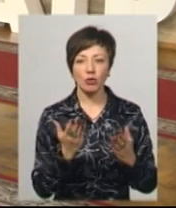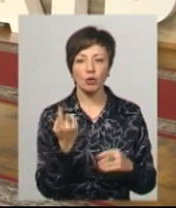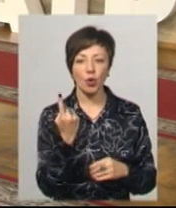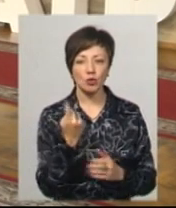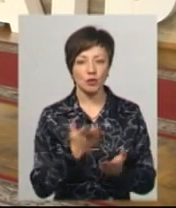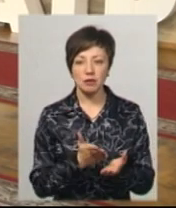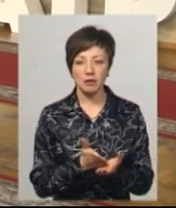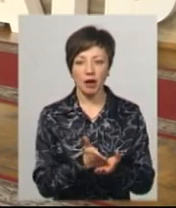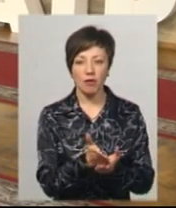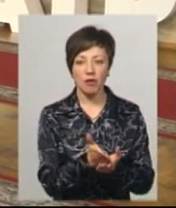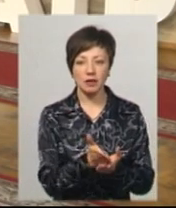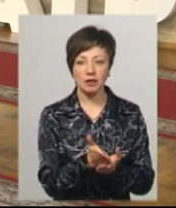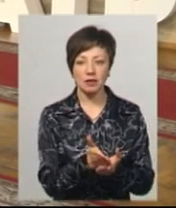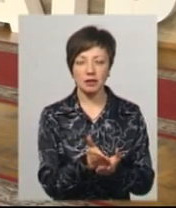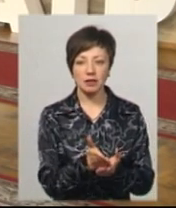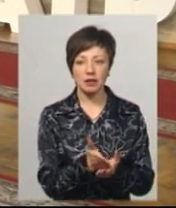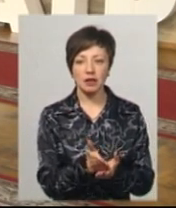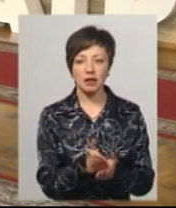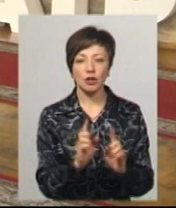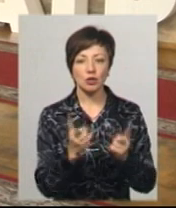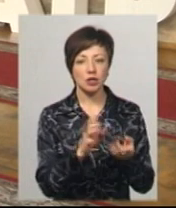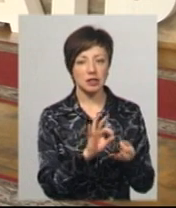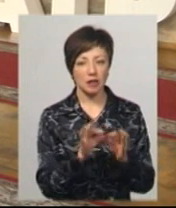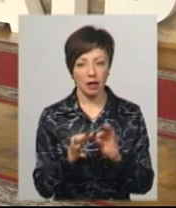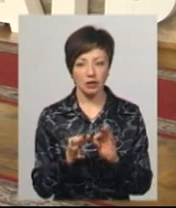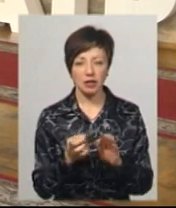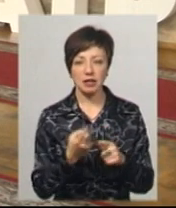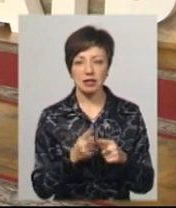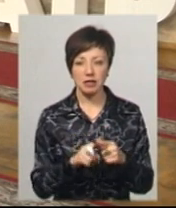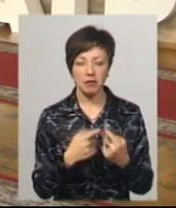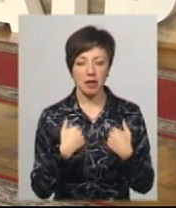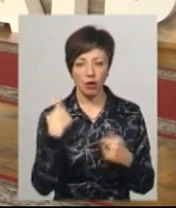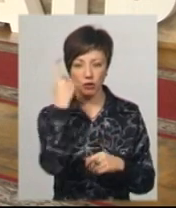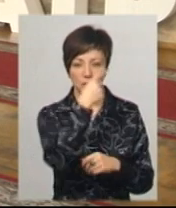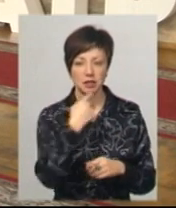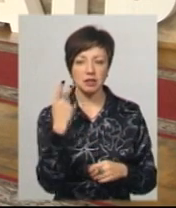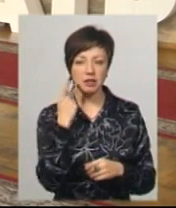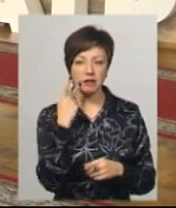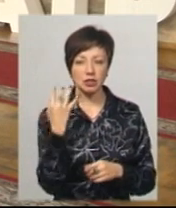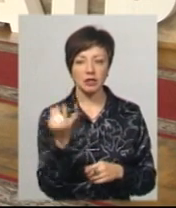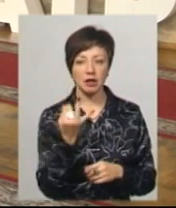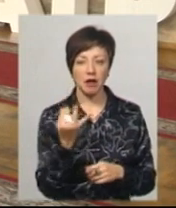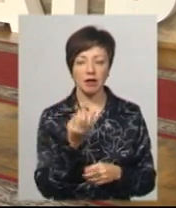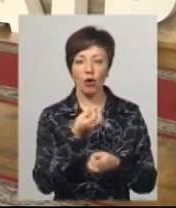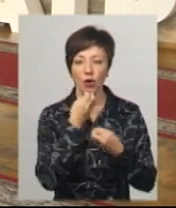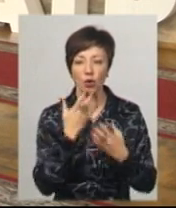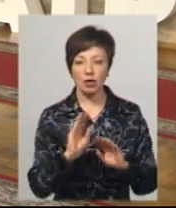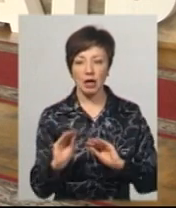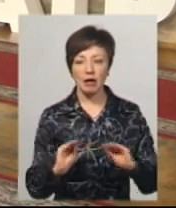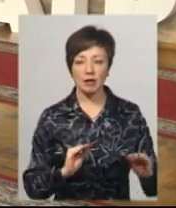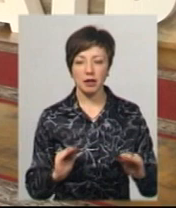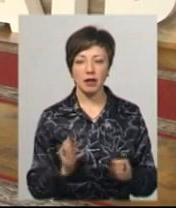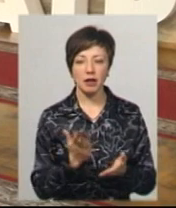спрямованість в відкриті теми дуже складно. І це мені особисто завжди цікава, хороша драматургія, там, де є